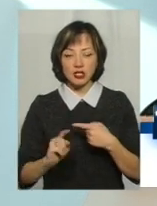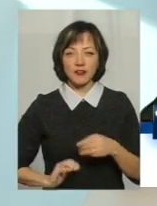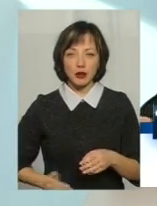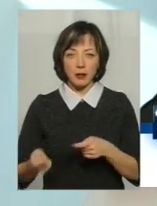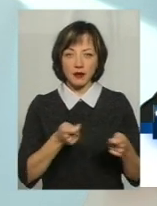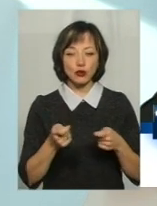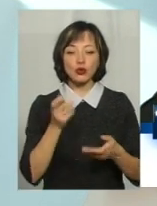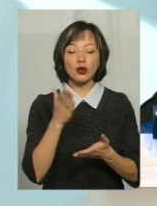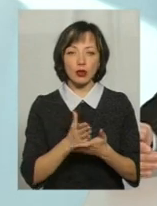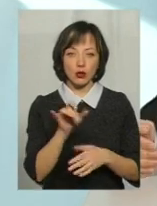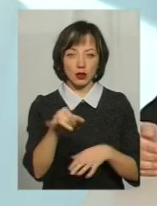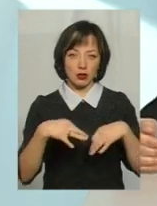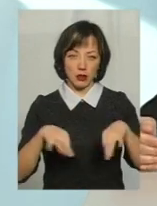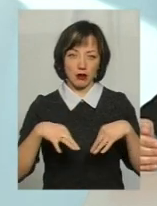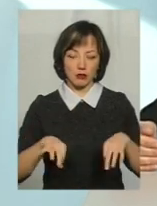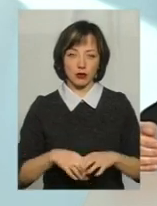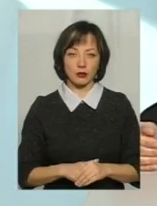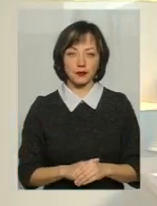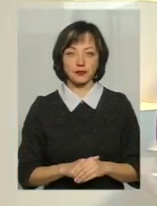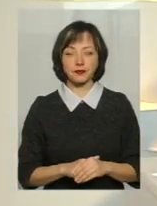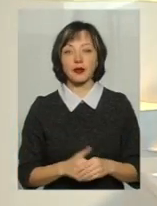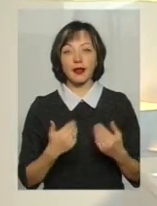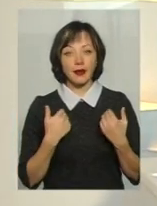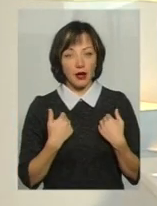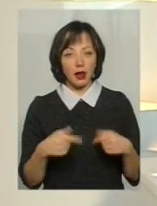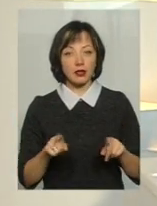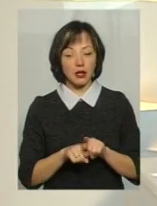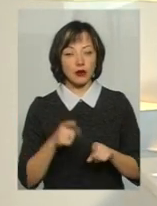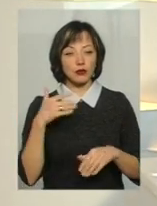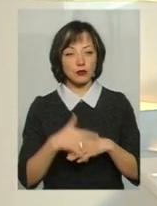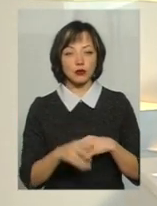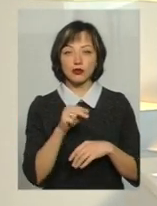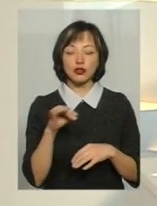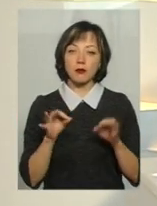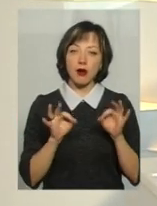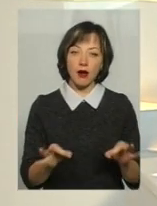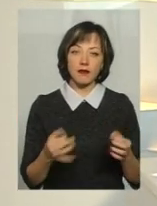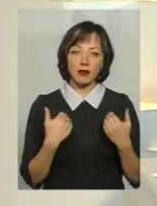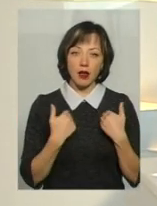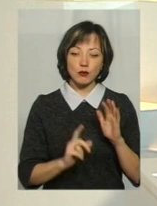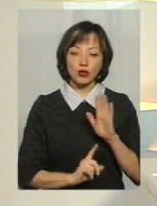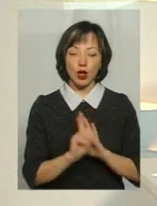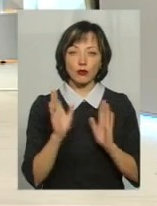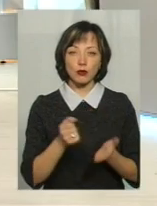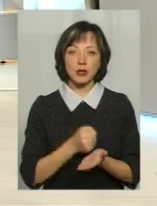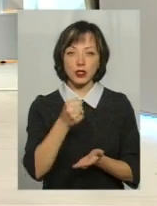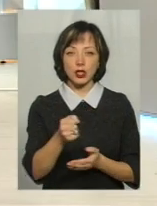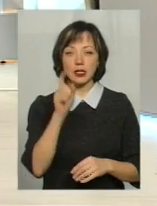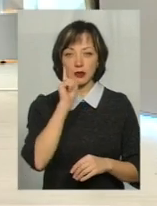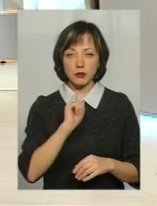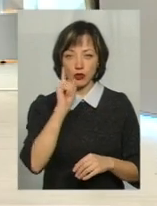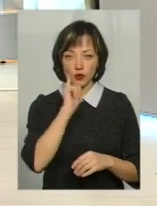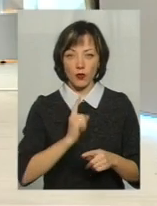тому наявному транспорту, який в них є. Тобто я так розумію, чи правильно я розумію, спочатку будуть призначатися тимчасовими